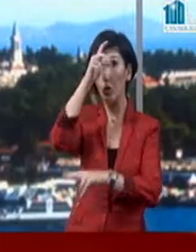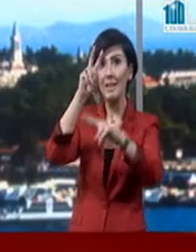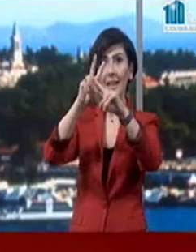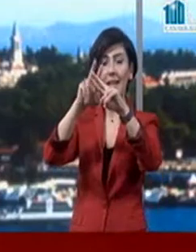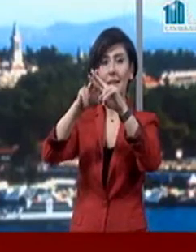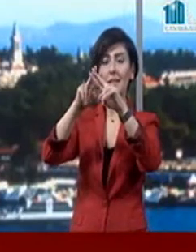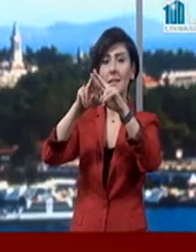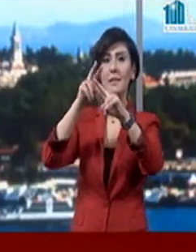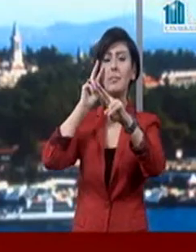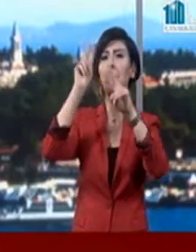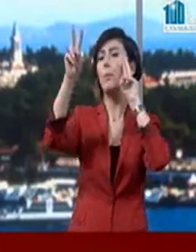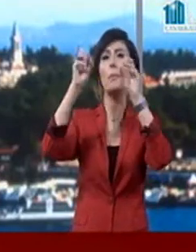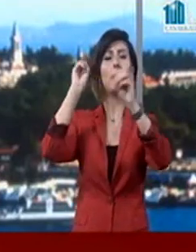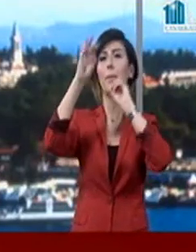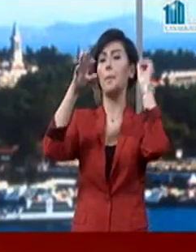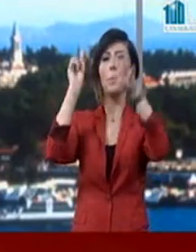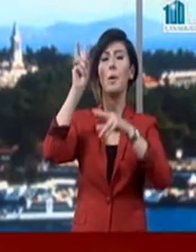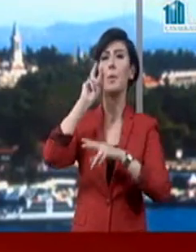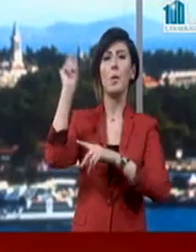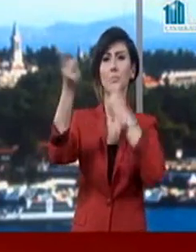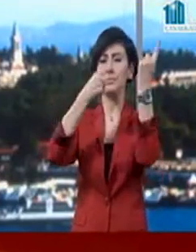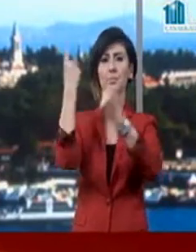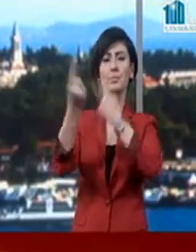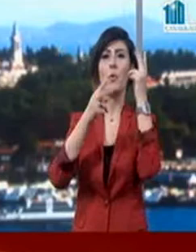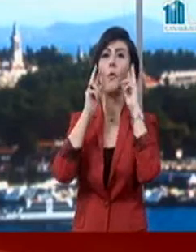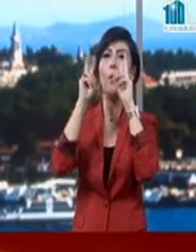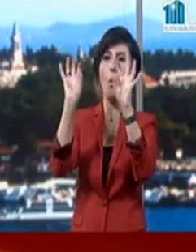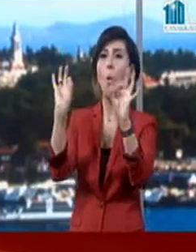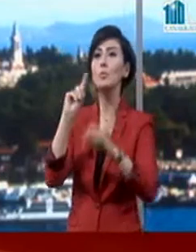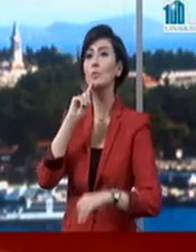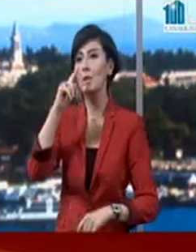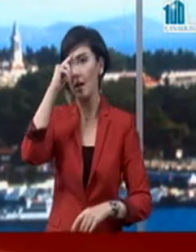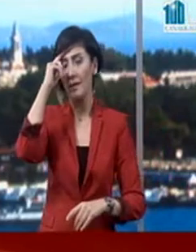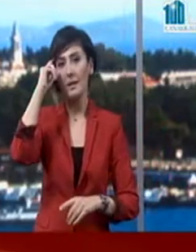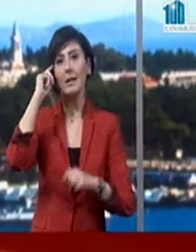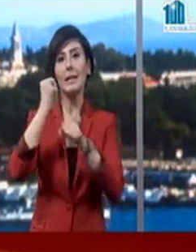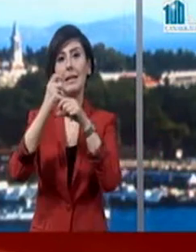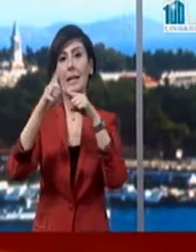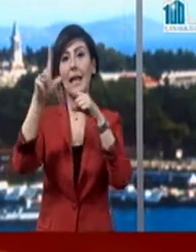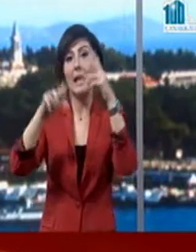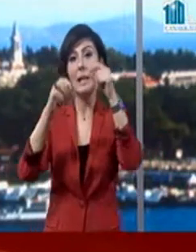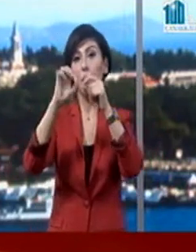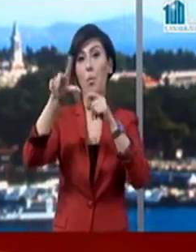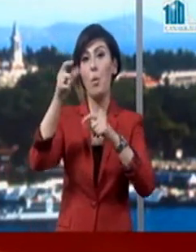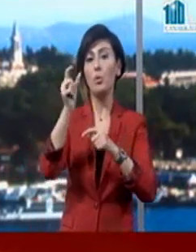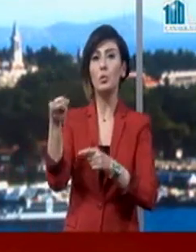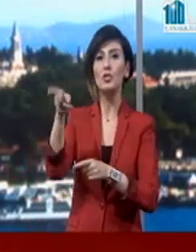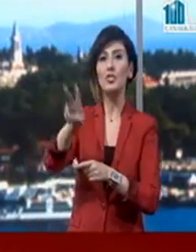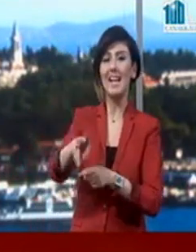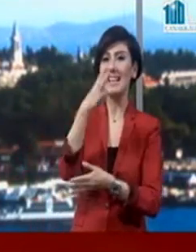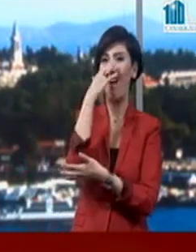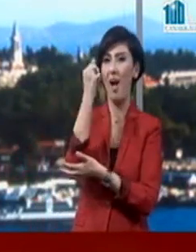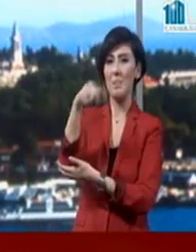'nın da nefes kesen bir akrobasi gösterisi olacak. Yine Gelibol'daki şehitler avidesinde. Bu